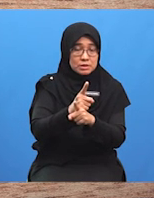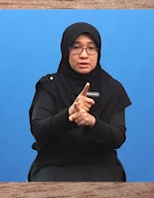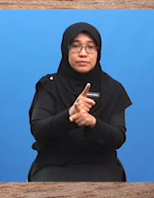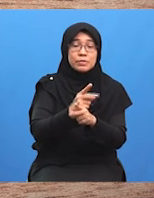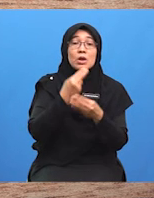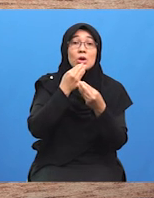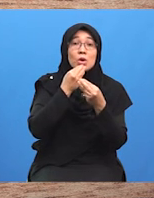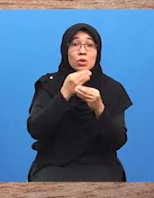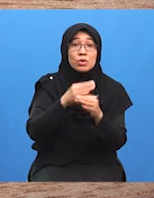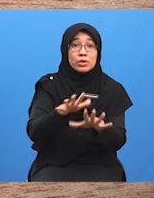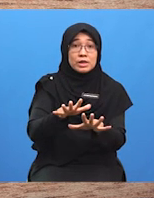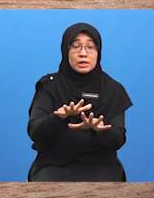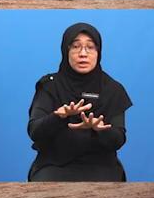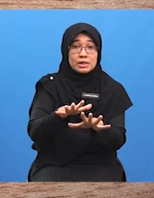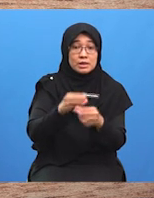Huraian